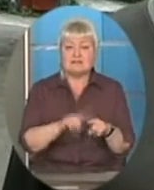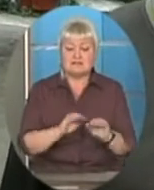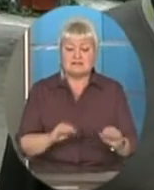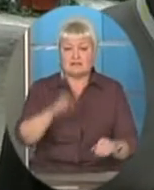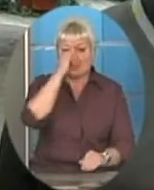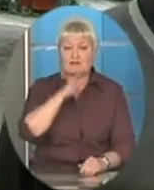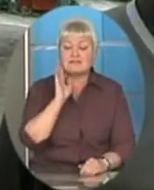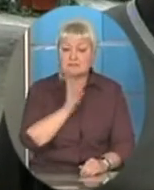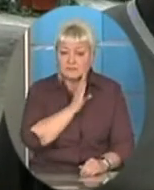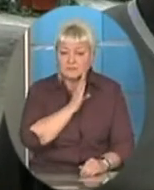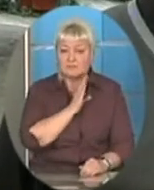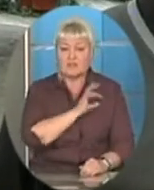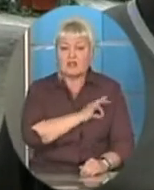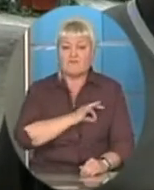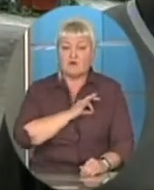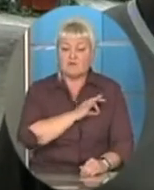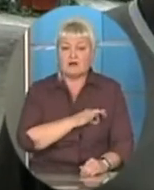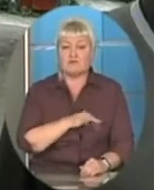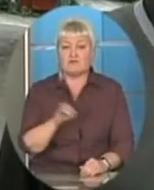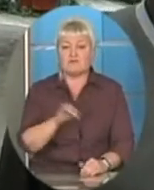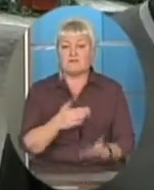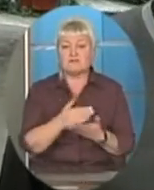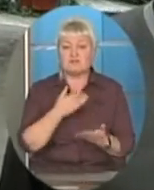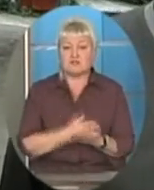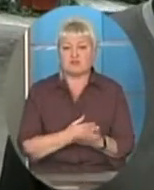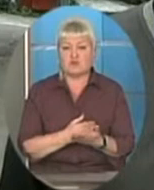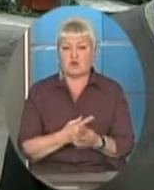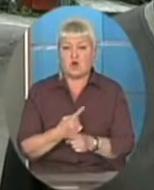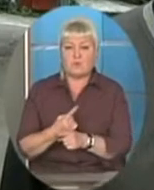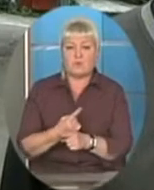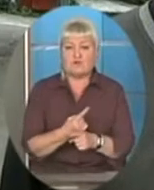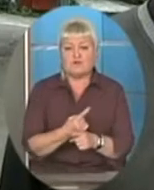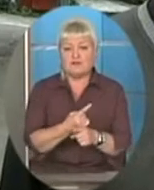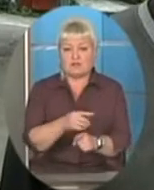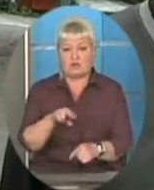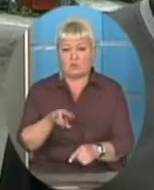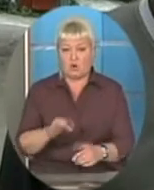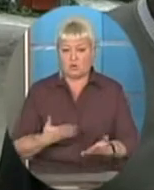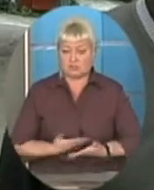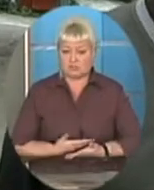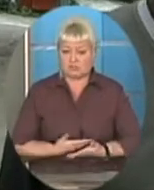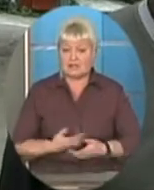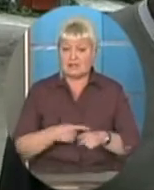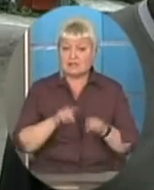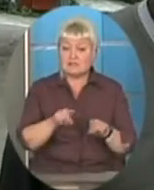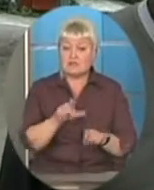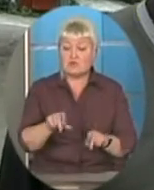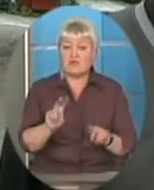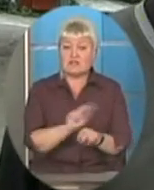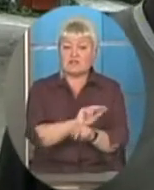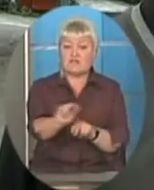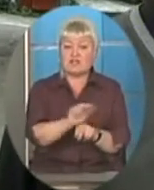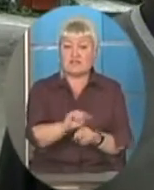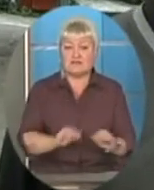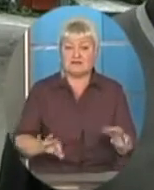батьків, вихователів і, зрештою, провідників у житті. Тому що це і ті люди, які вчать дітей